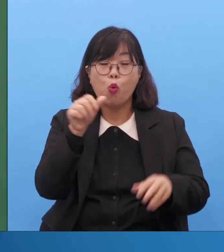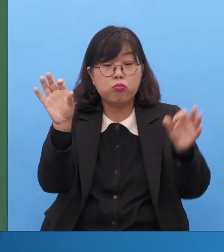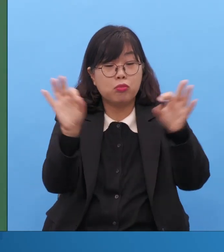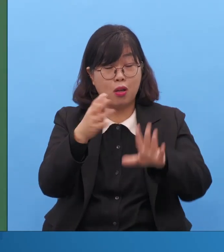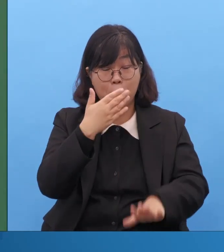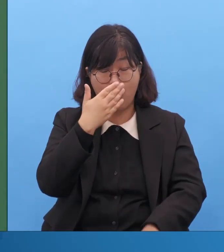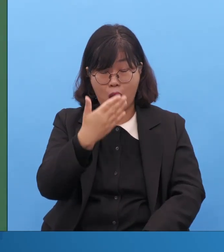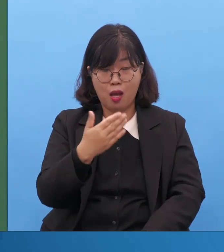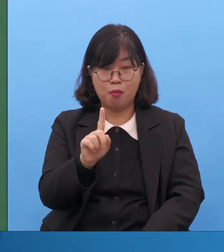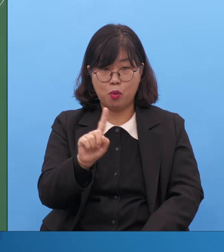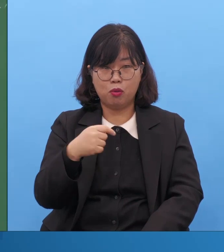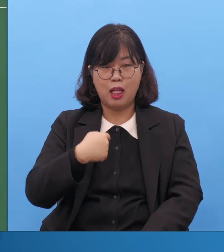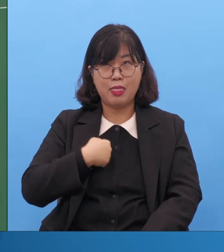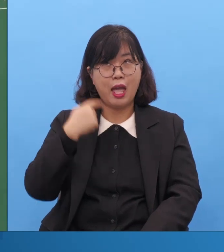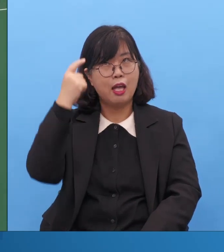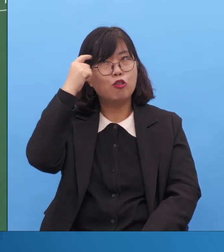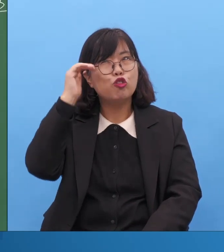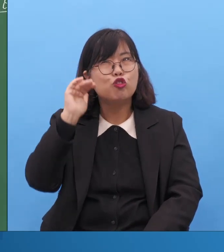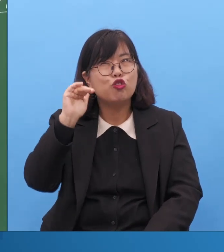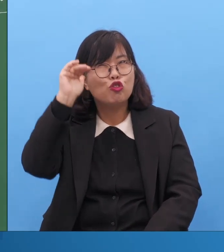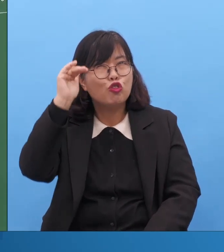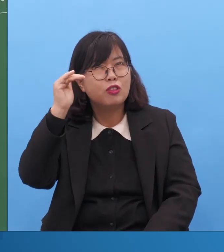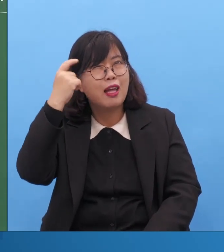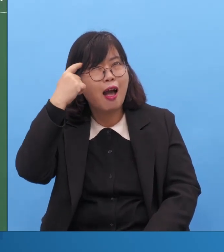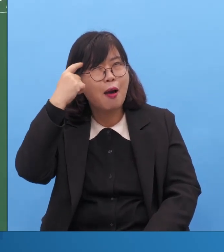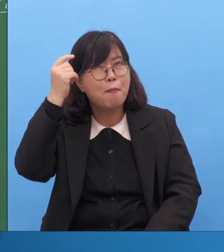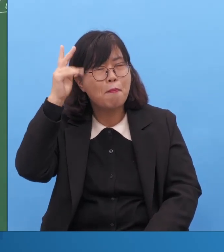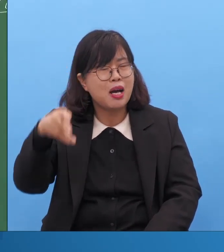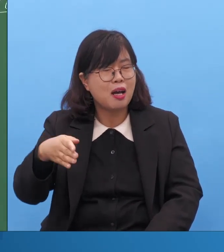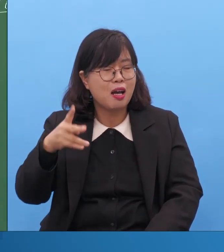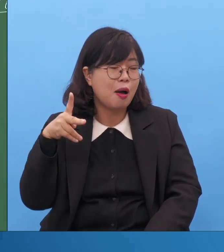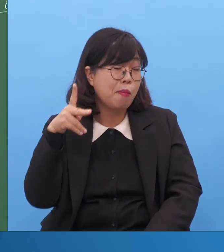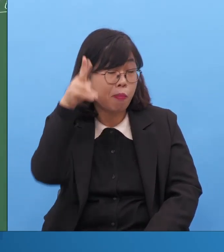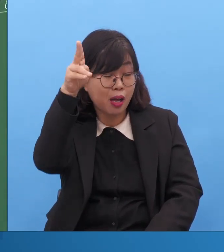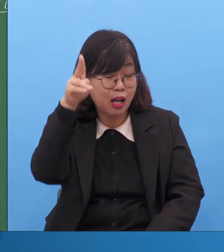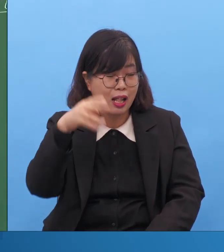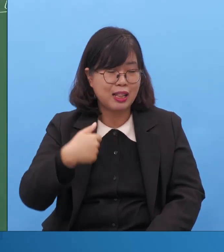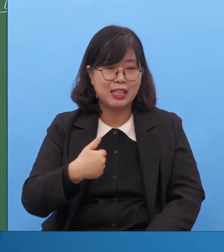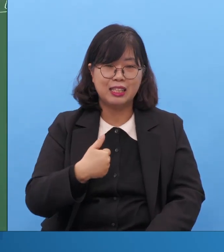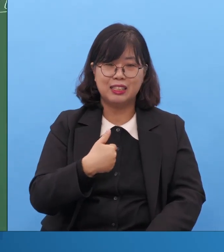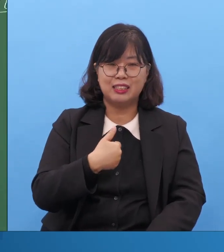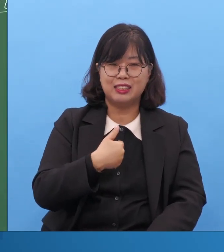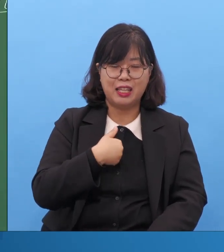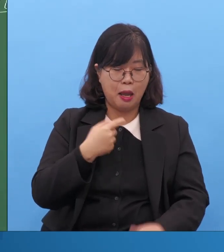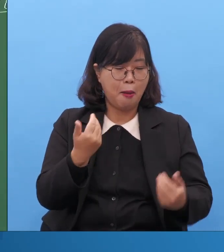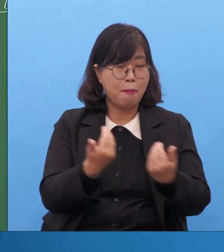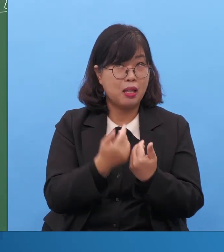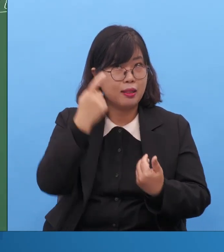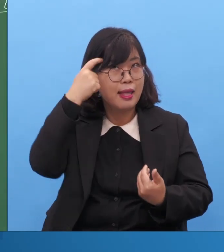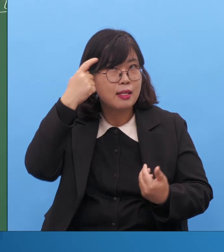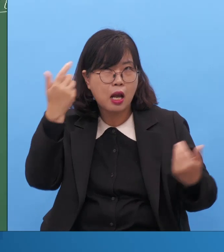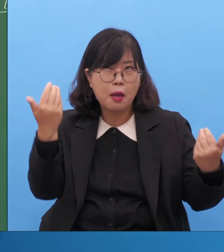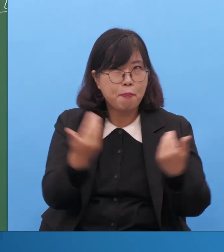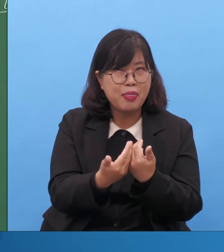결국은 40일을 예수님이 불러 모아놓고 고생을 시킨 게 아니란 말이에요 이것 때문에 그런 거예요